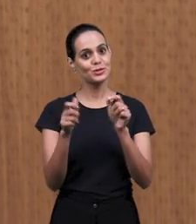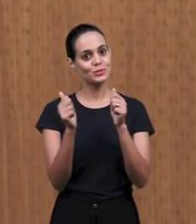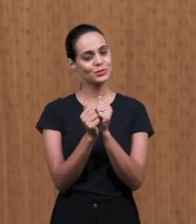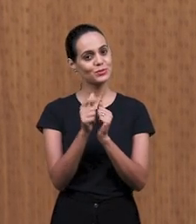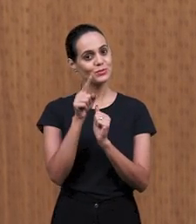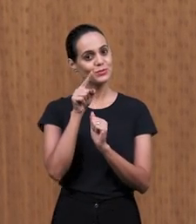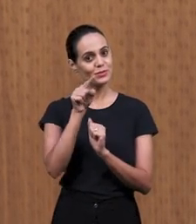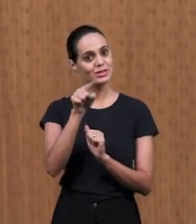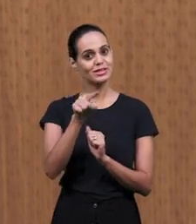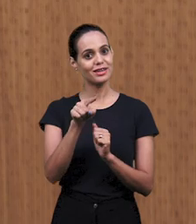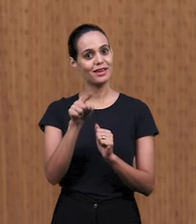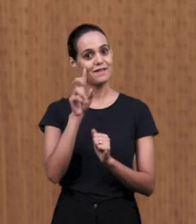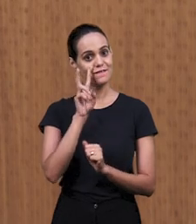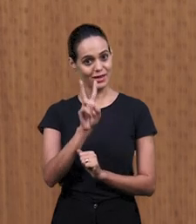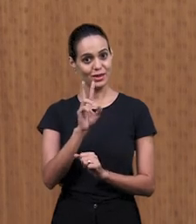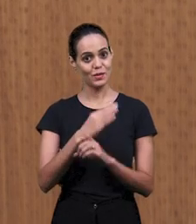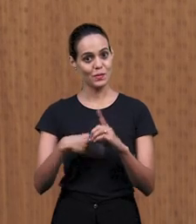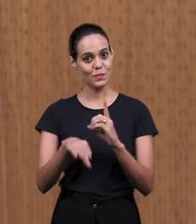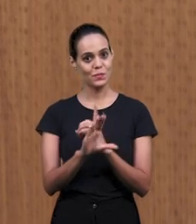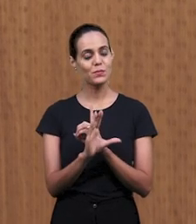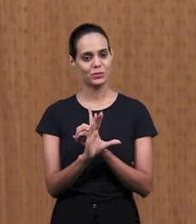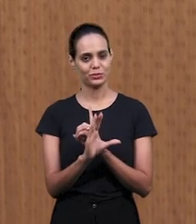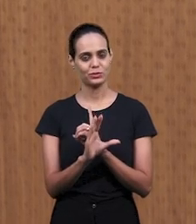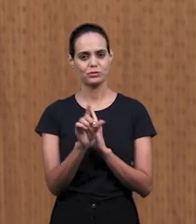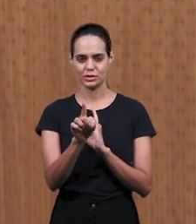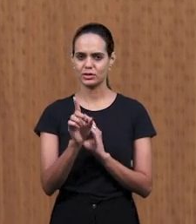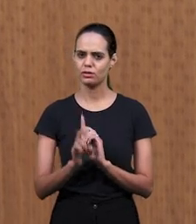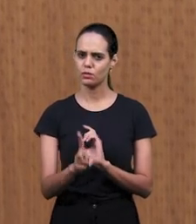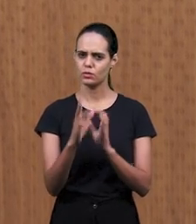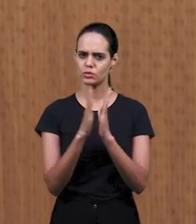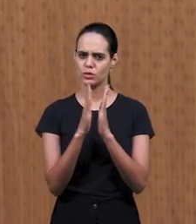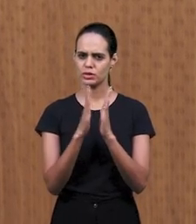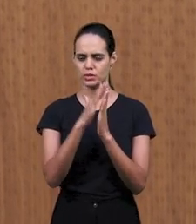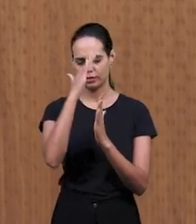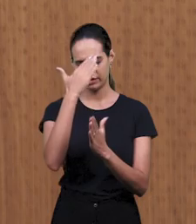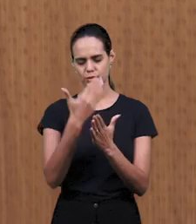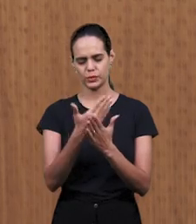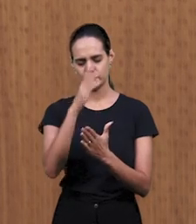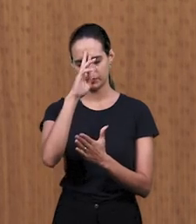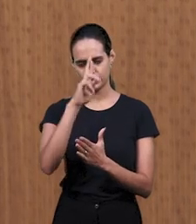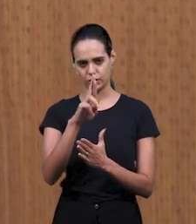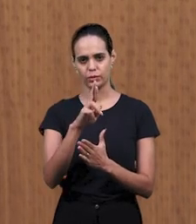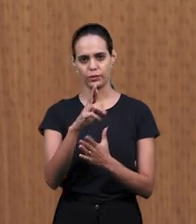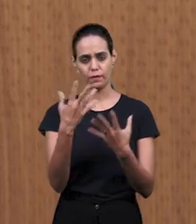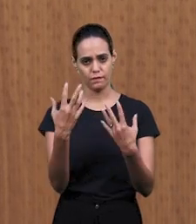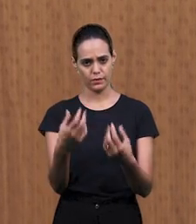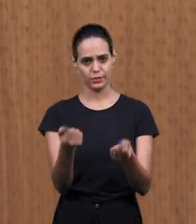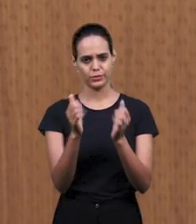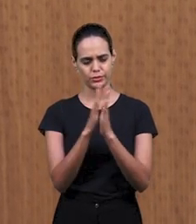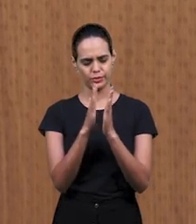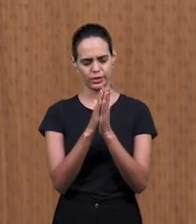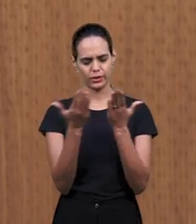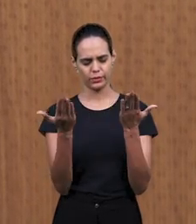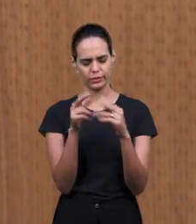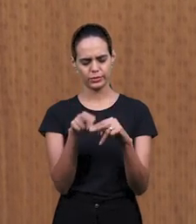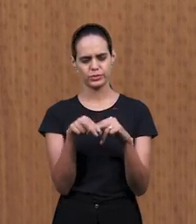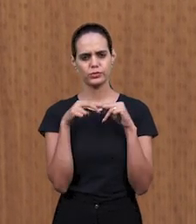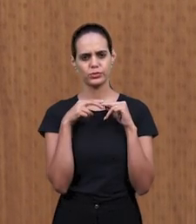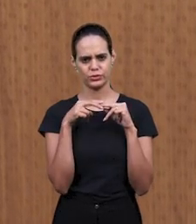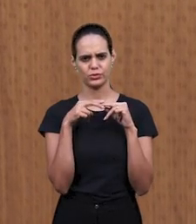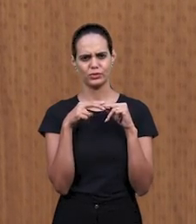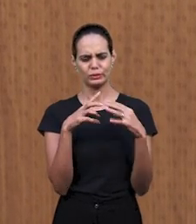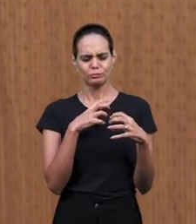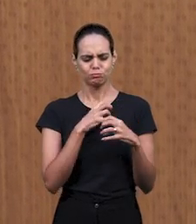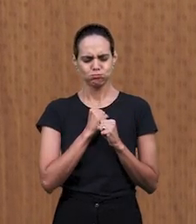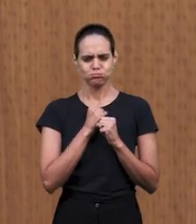богослужение. Итак, сестра, молись, уповай на Господа. Мы помолимся за это, чтобы Бог удалил